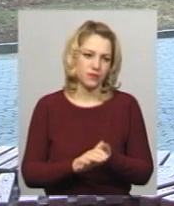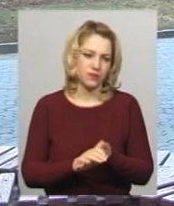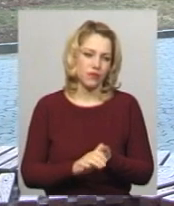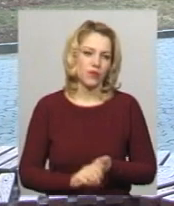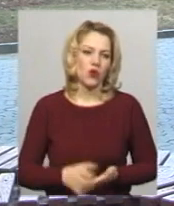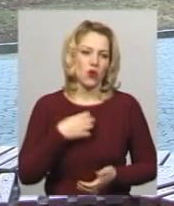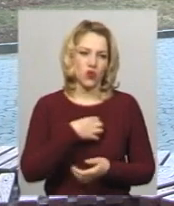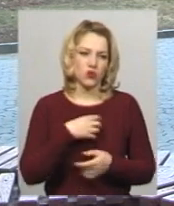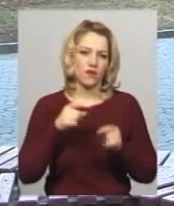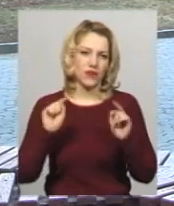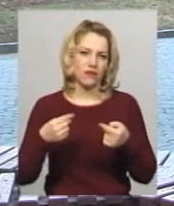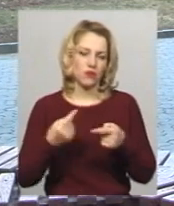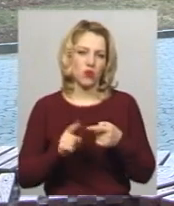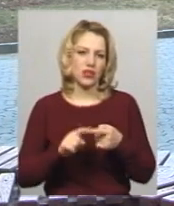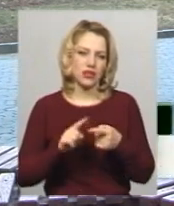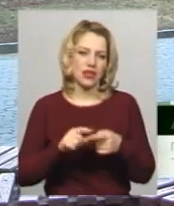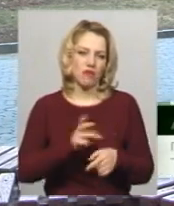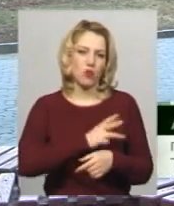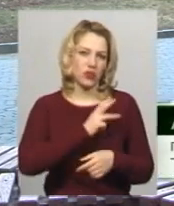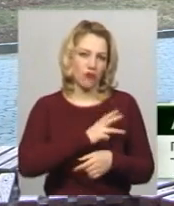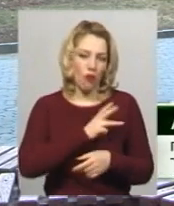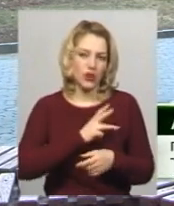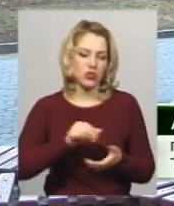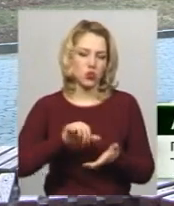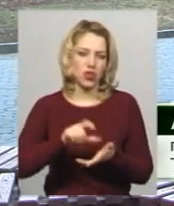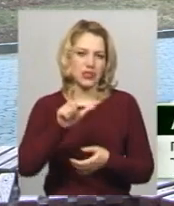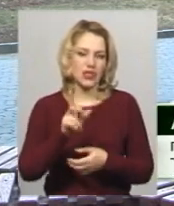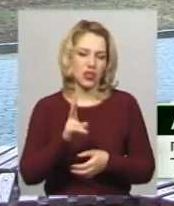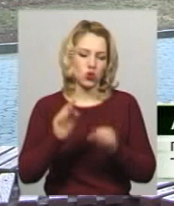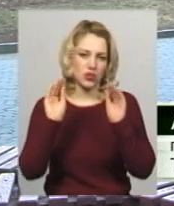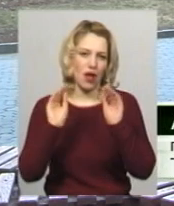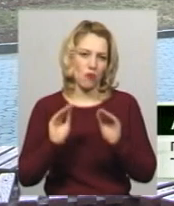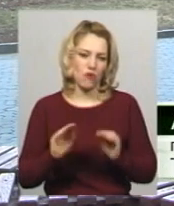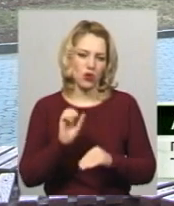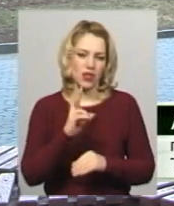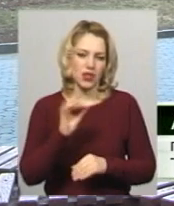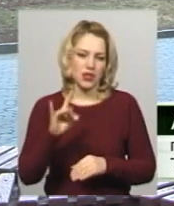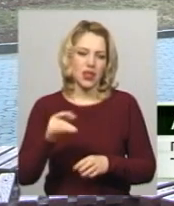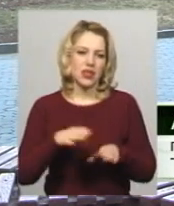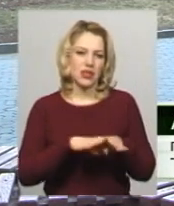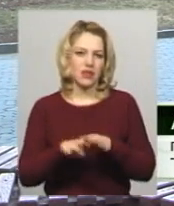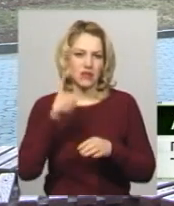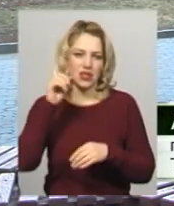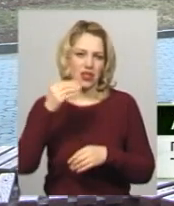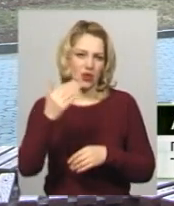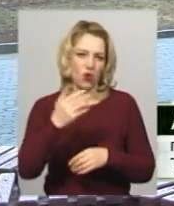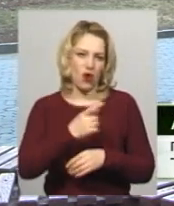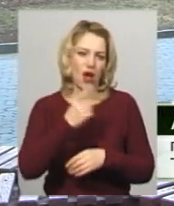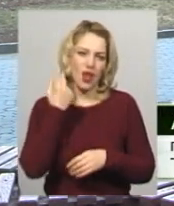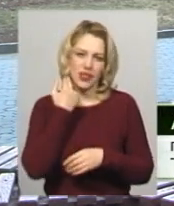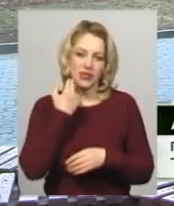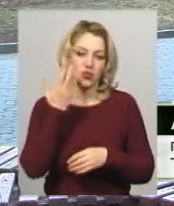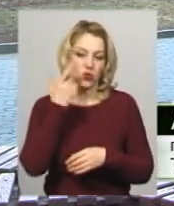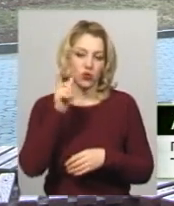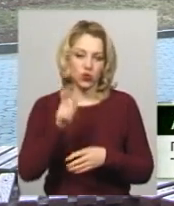«Основні вимоги – це мотивованість учасника, який заповнює анкету, та рівень знання його англійською. Коли людина заповнює онлайн